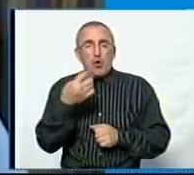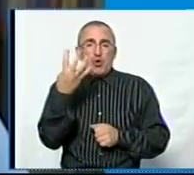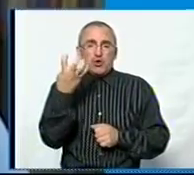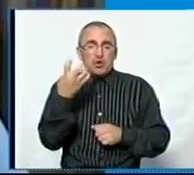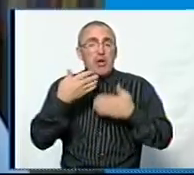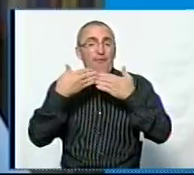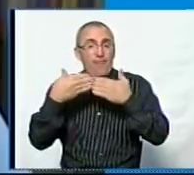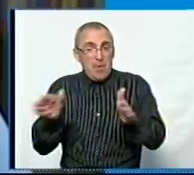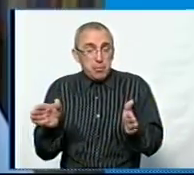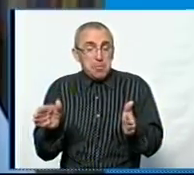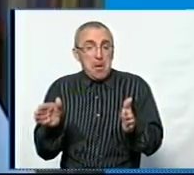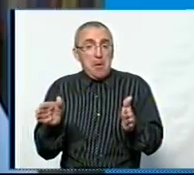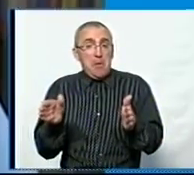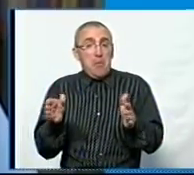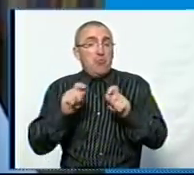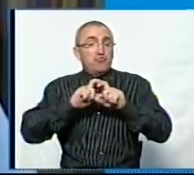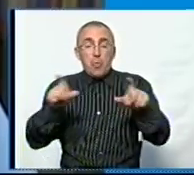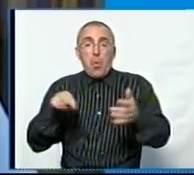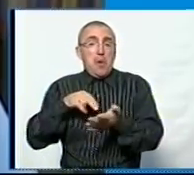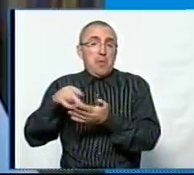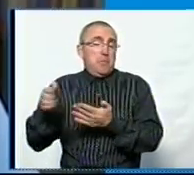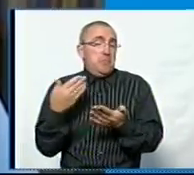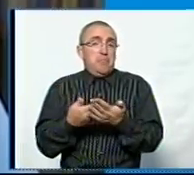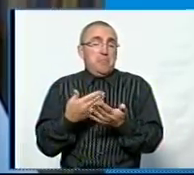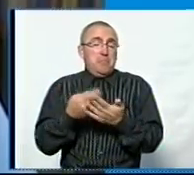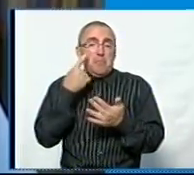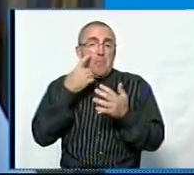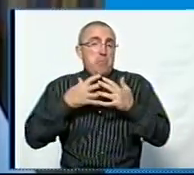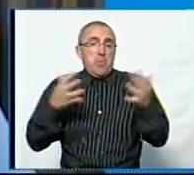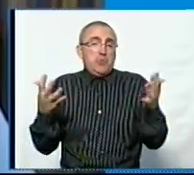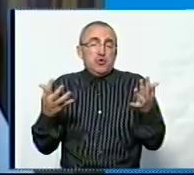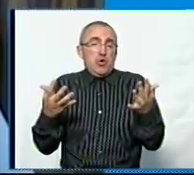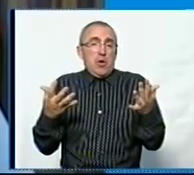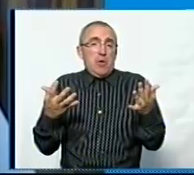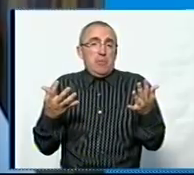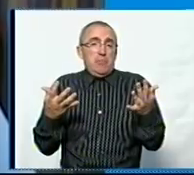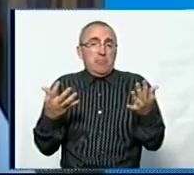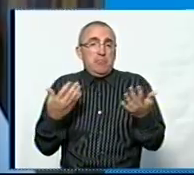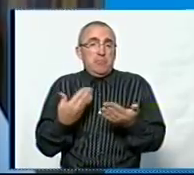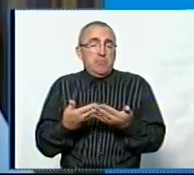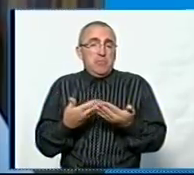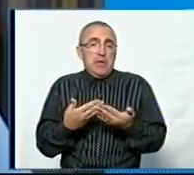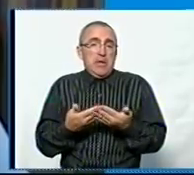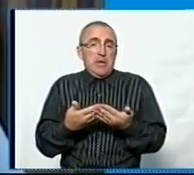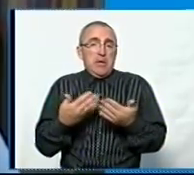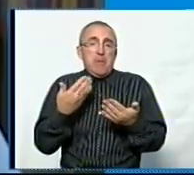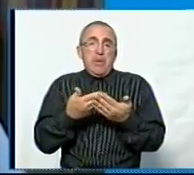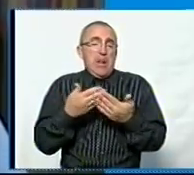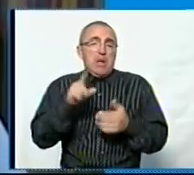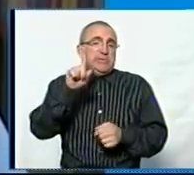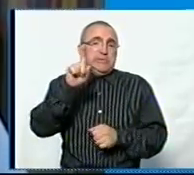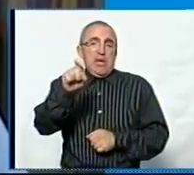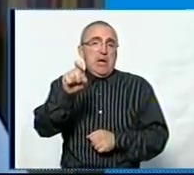випускаємо, в школу йде щонайбільше, десь біля ста,